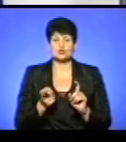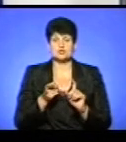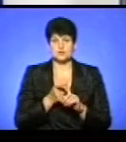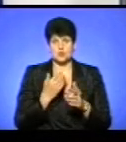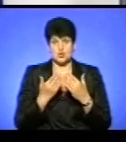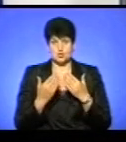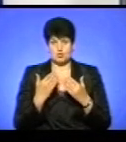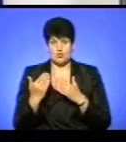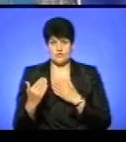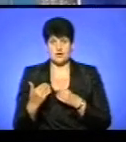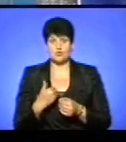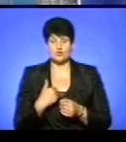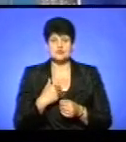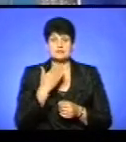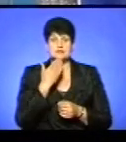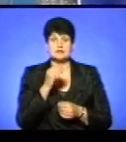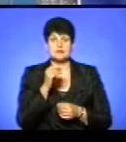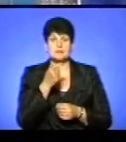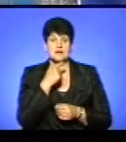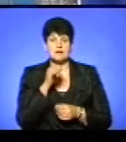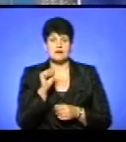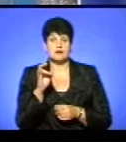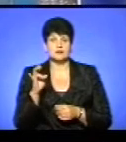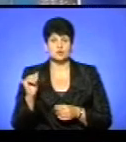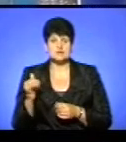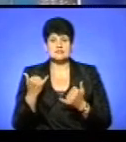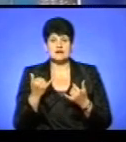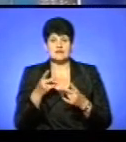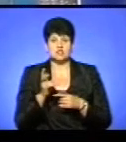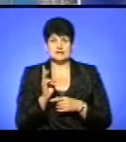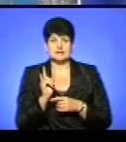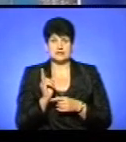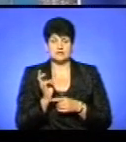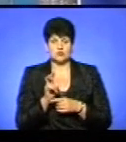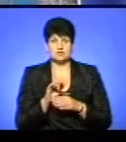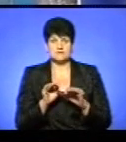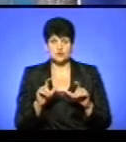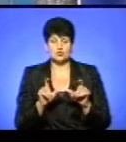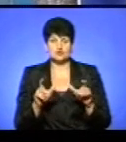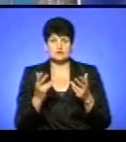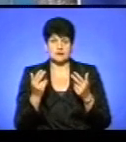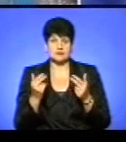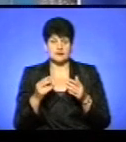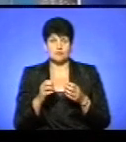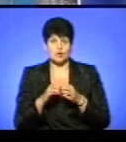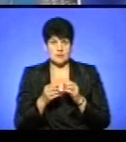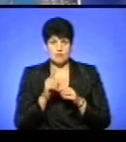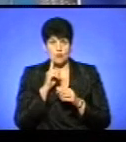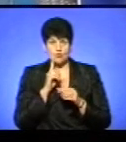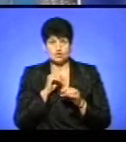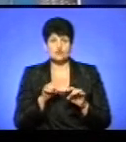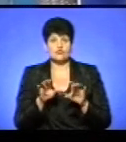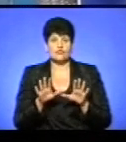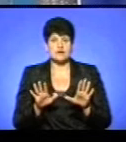розмови. А я хочу, пані Анну, запитати вас, зараз ваша дитина відвідує садочок? Так, так, все нормально. Тобто, проблема поки що вирішена? Поки що